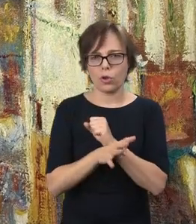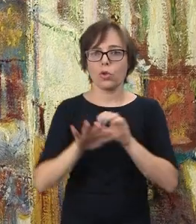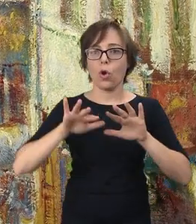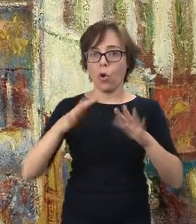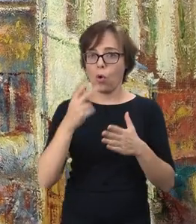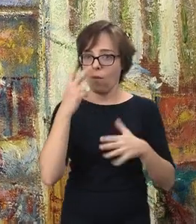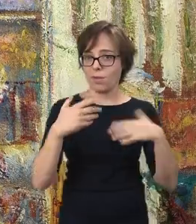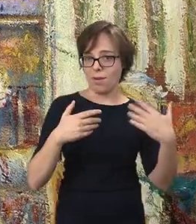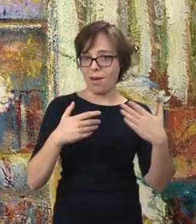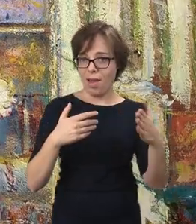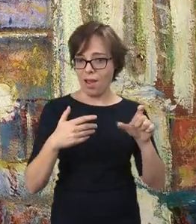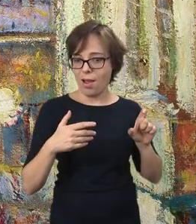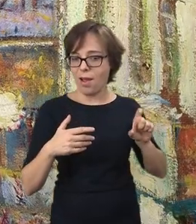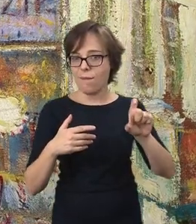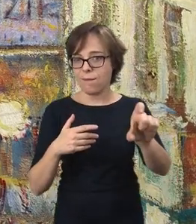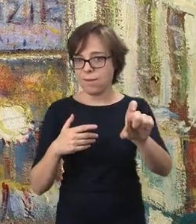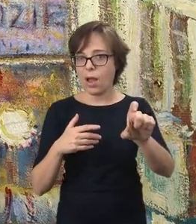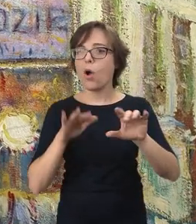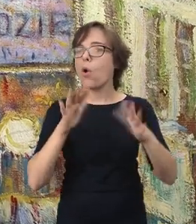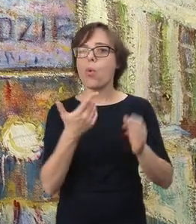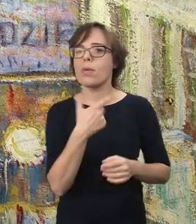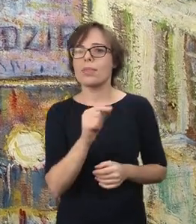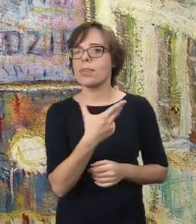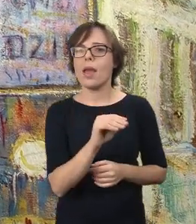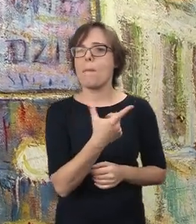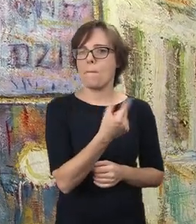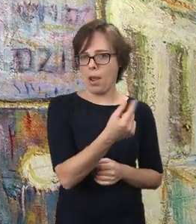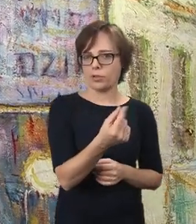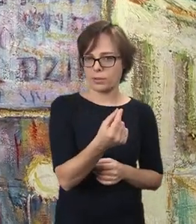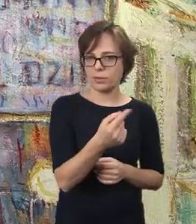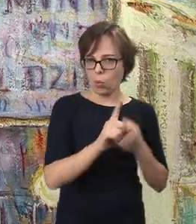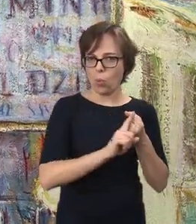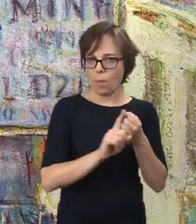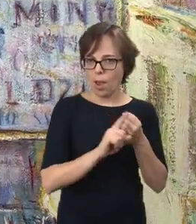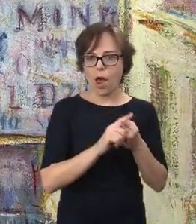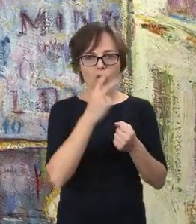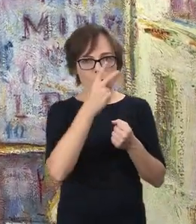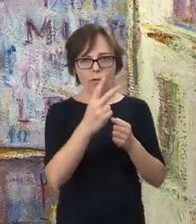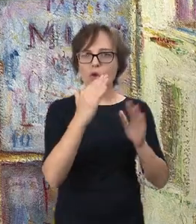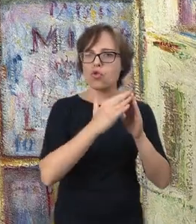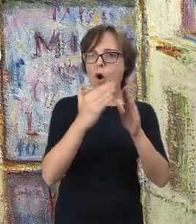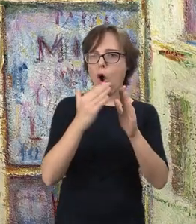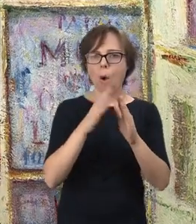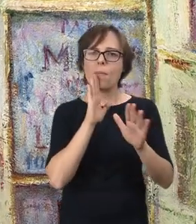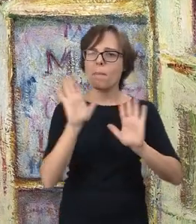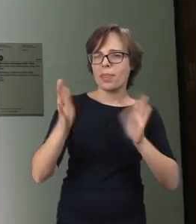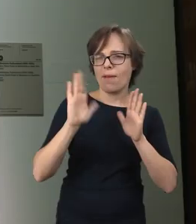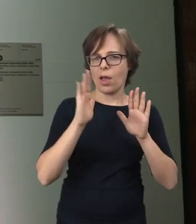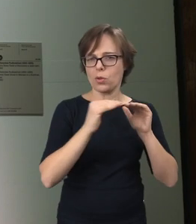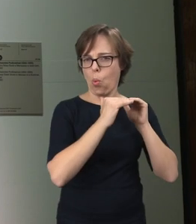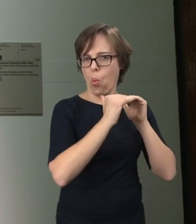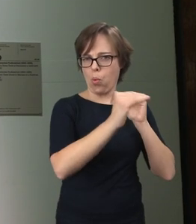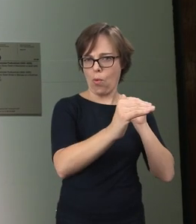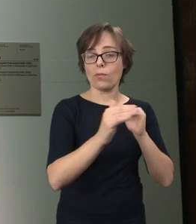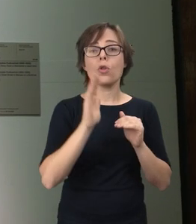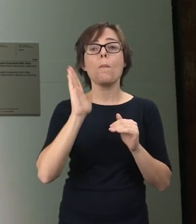przynajmniej po lewej stronie, po tej stronie nieparzystej, jest jeszcze dosyć wyrównana. Trochę później, po